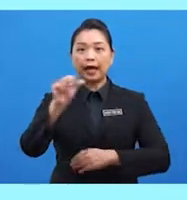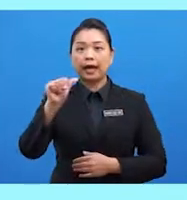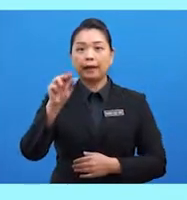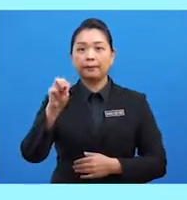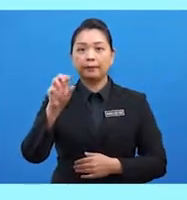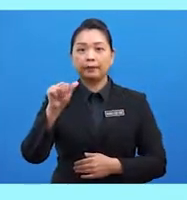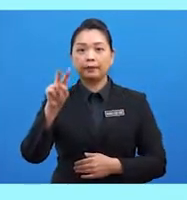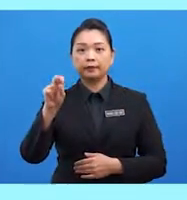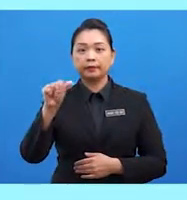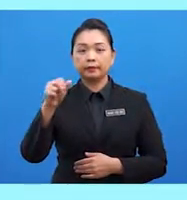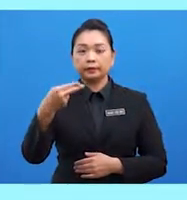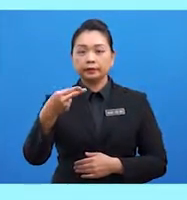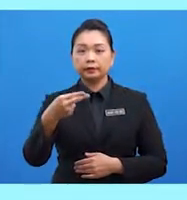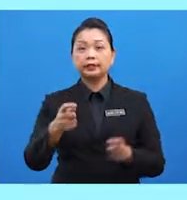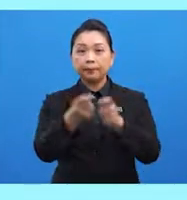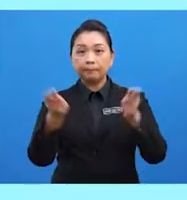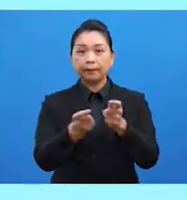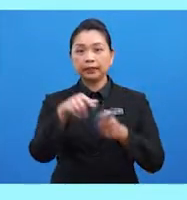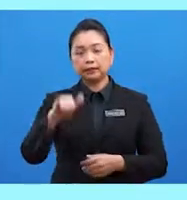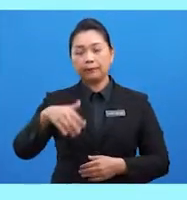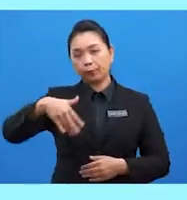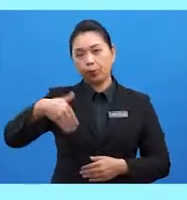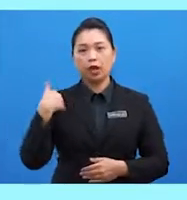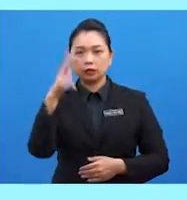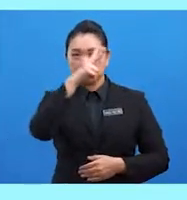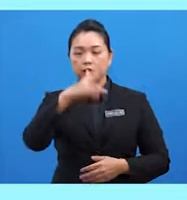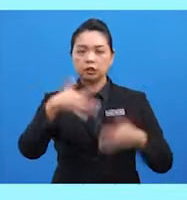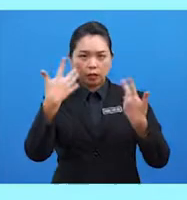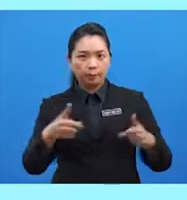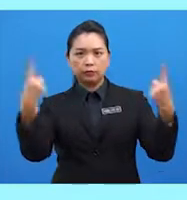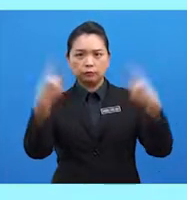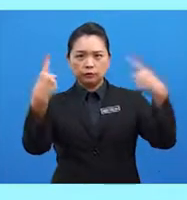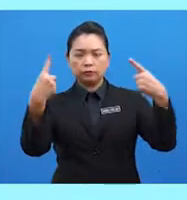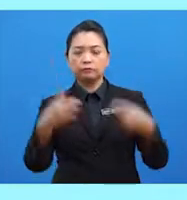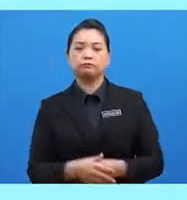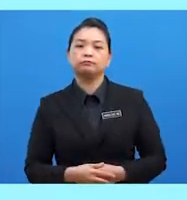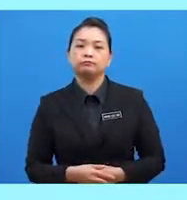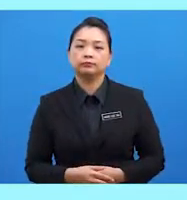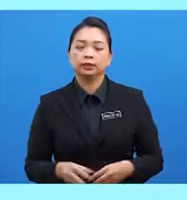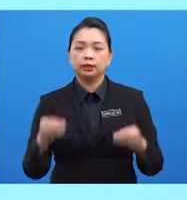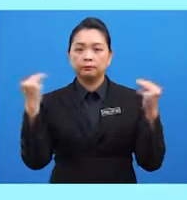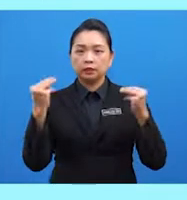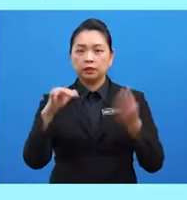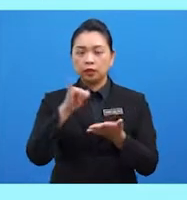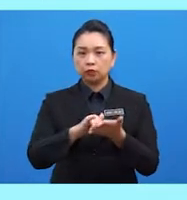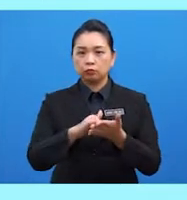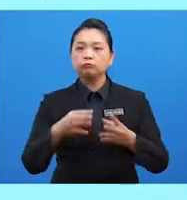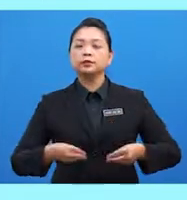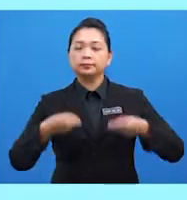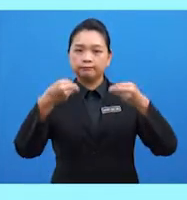yang belum mempunyai kerajaan selepas perang. Majlis ini berperanan menyerahkan semula